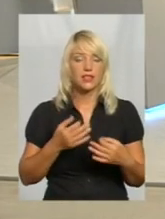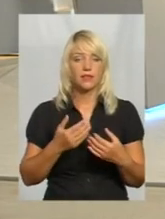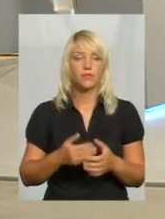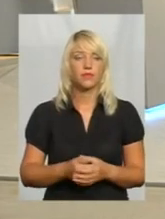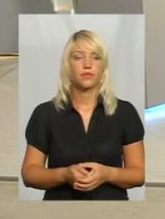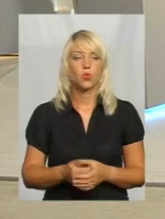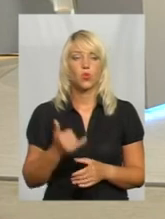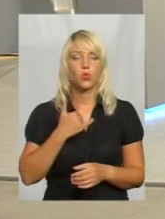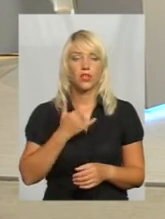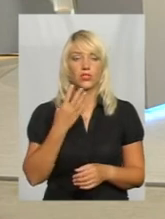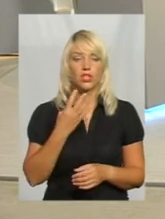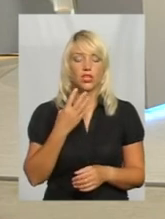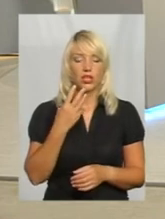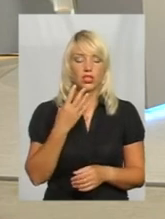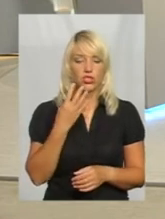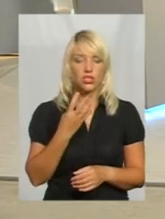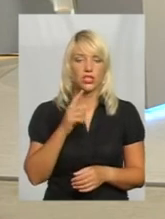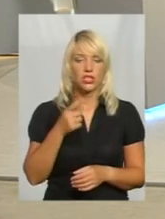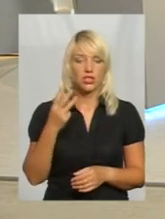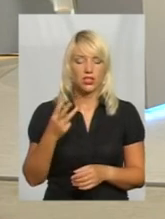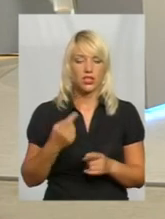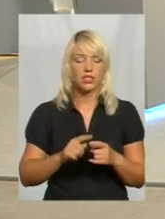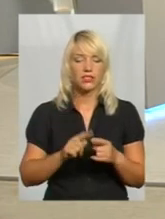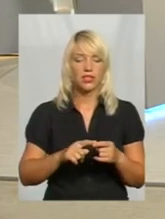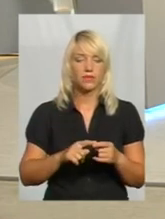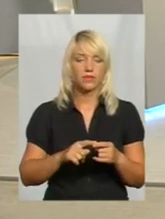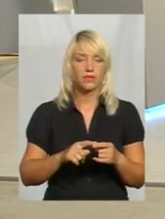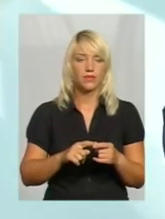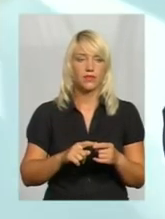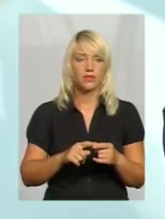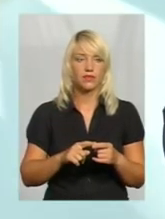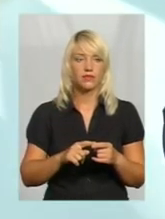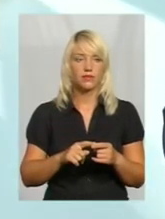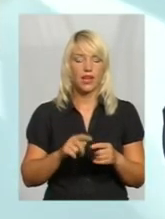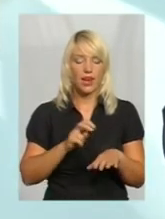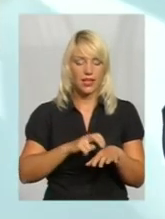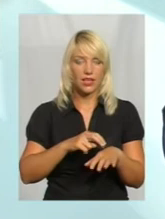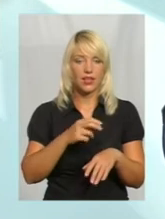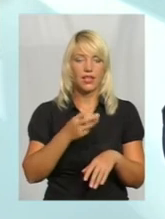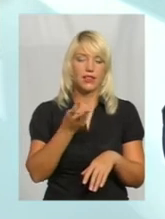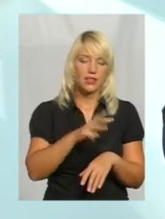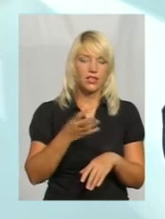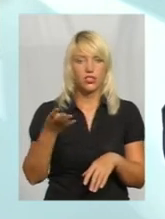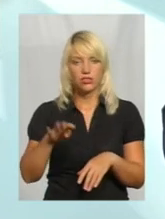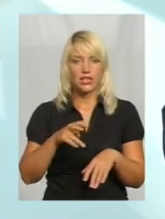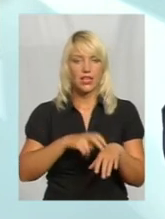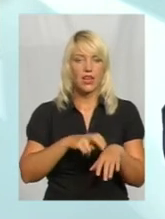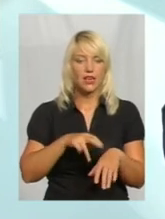у нас 3-4 амбулаторії, багато, де буде 3-4 лікаря по області, а